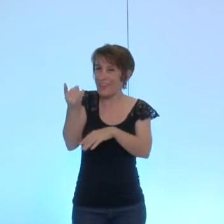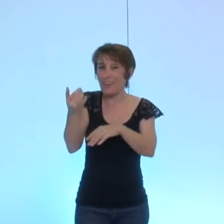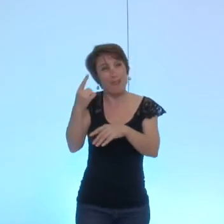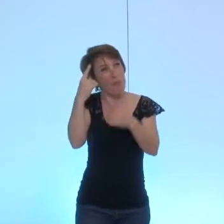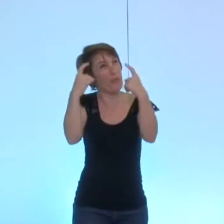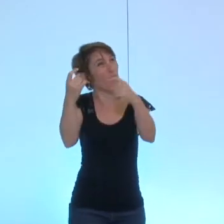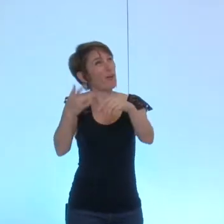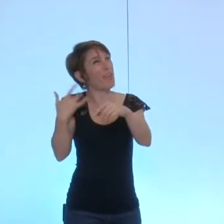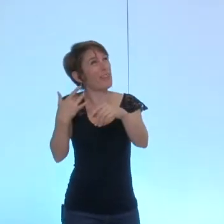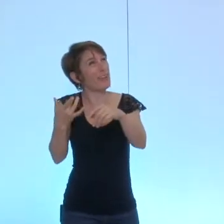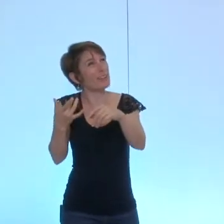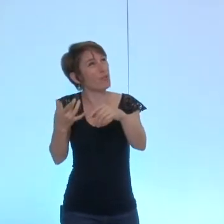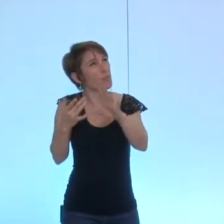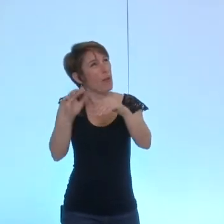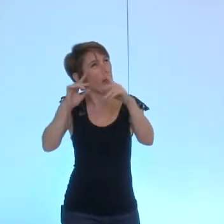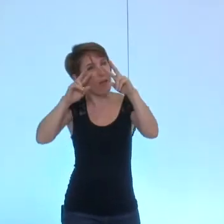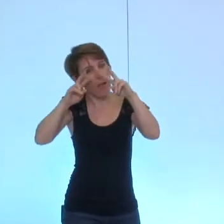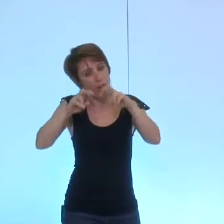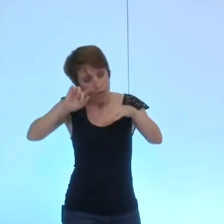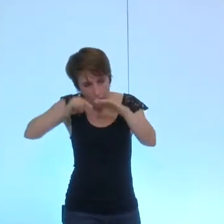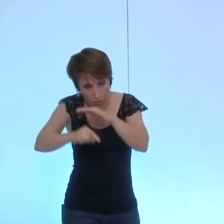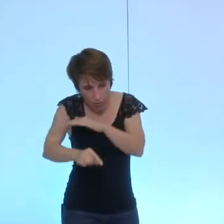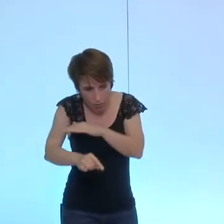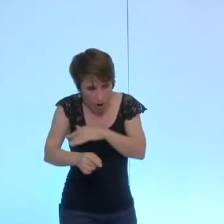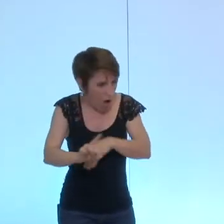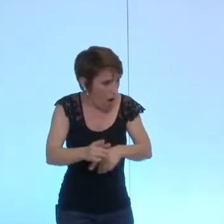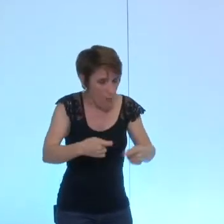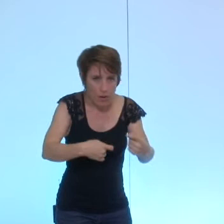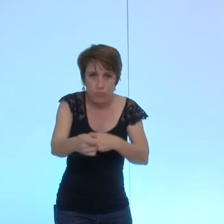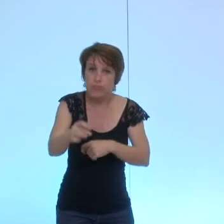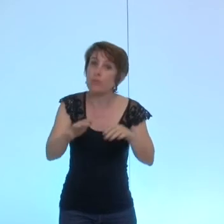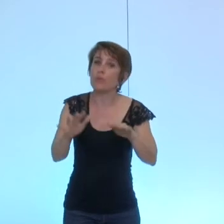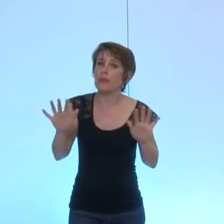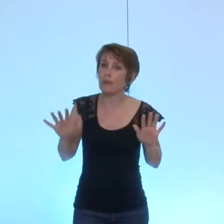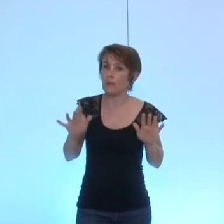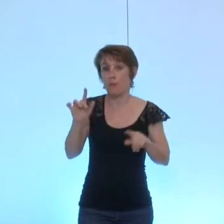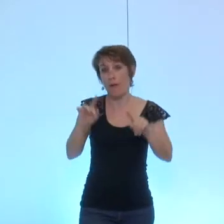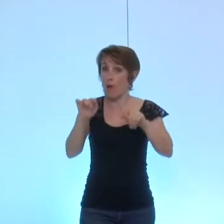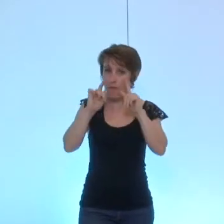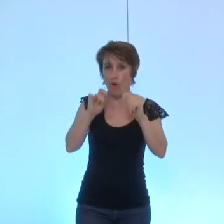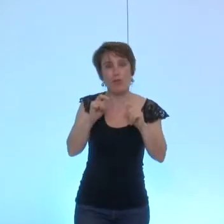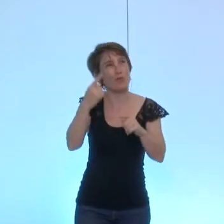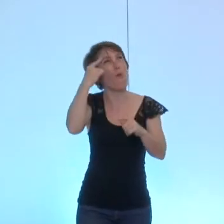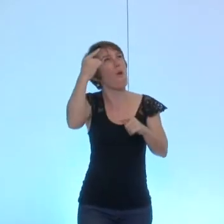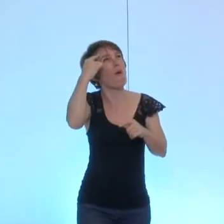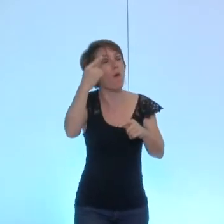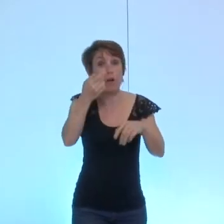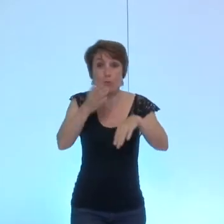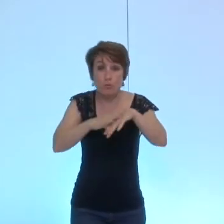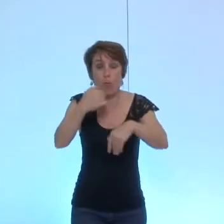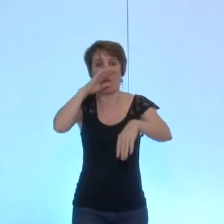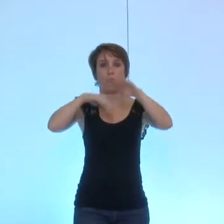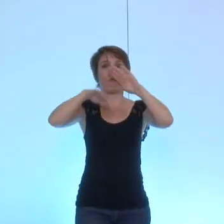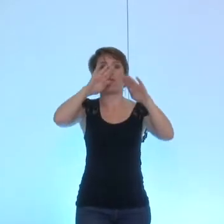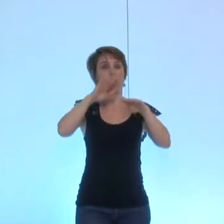et qui dans la réalité pourrait ne pas l'être et parfois nous avons également à faire attention à nos intuitions comme certains aspects de la loi allure